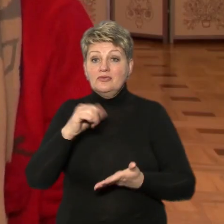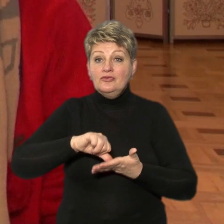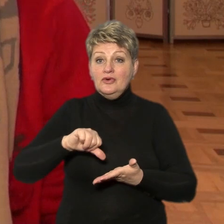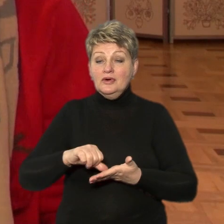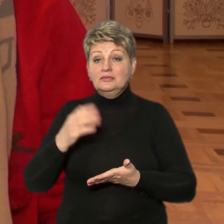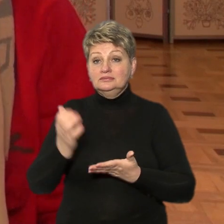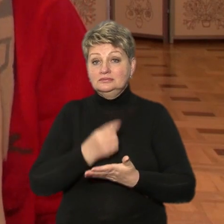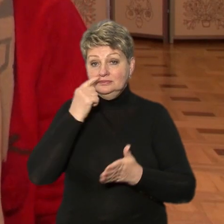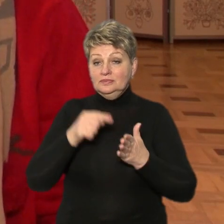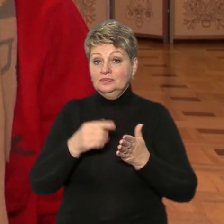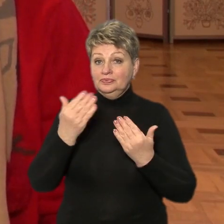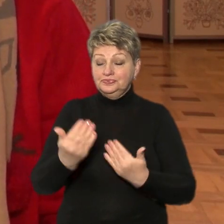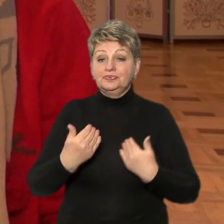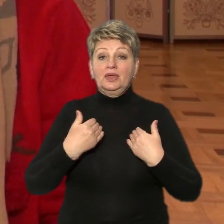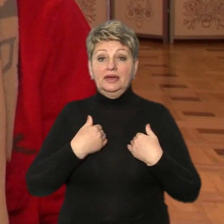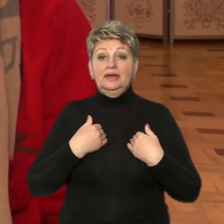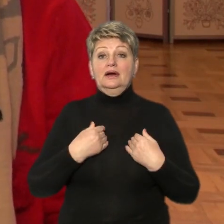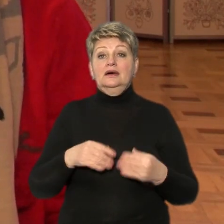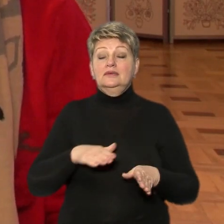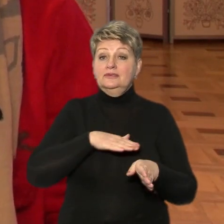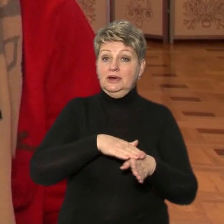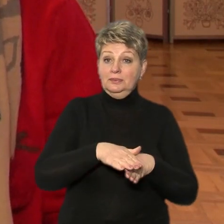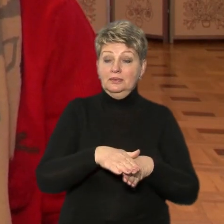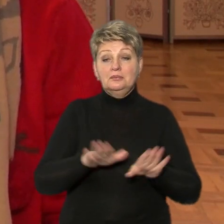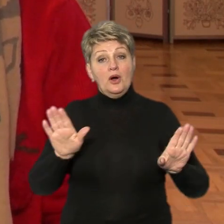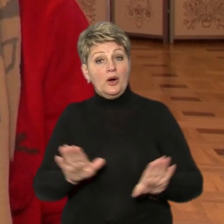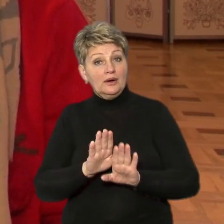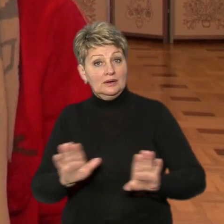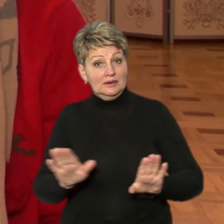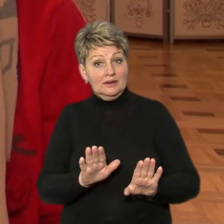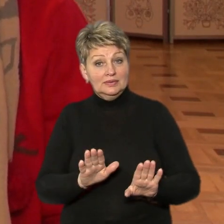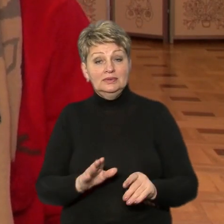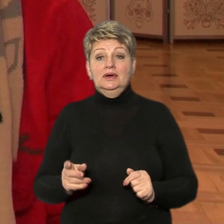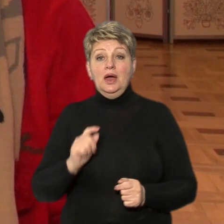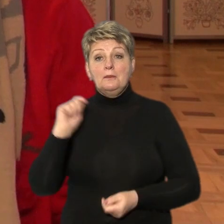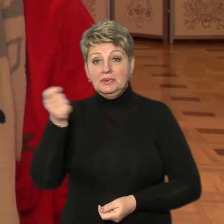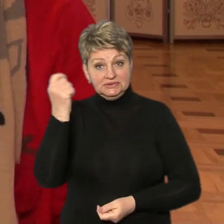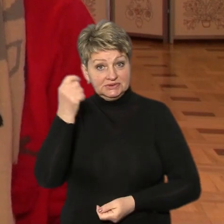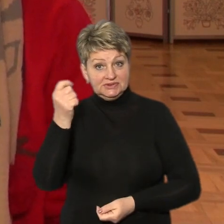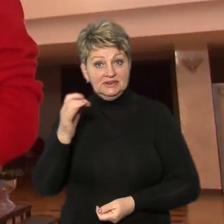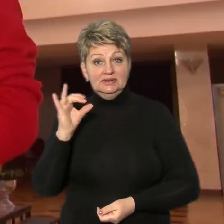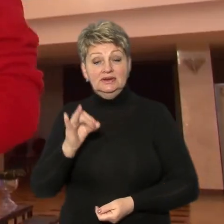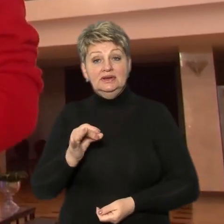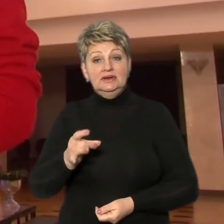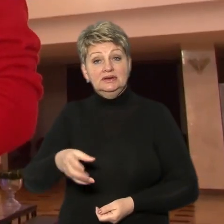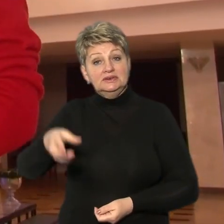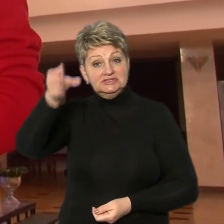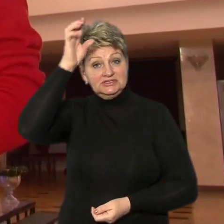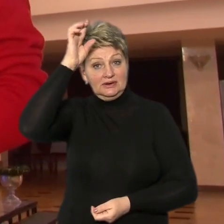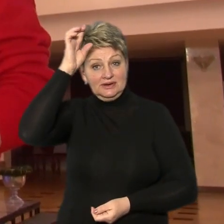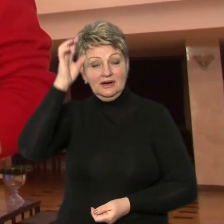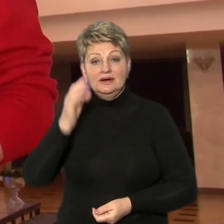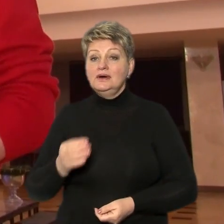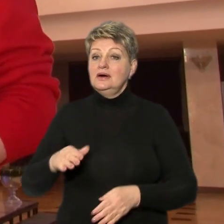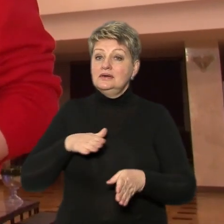Я граю в «Новорічні інтермедіа» колядника, також пастушка і царя. Граючи на сцені,